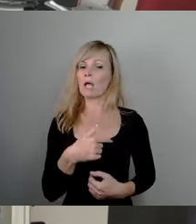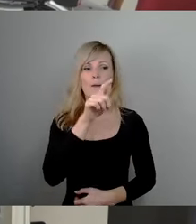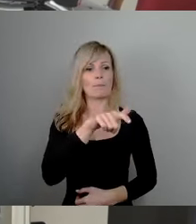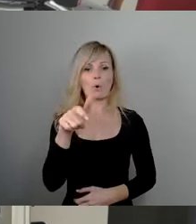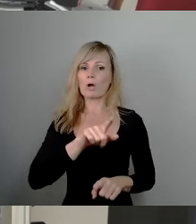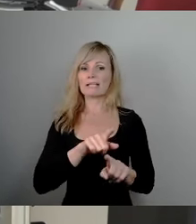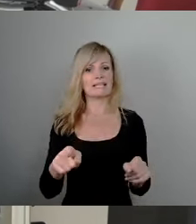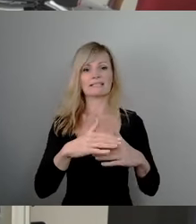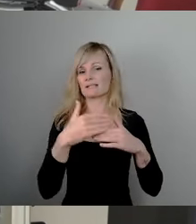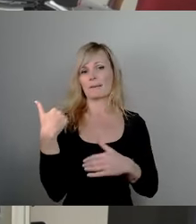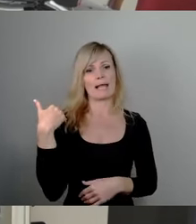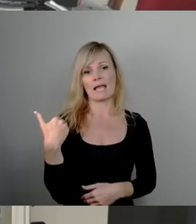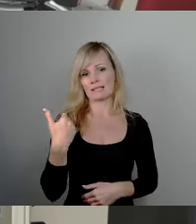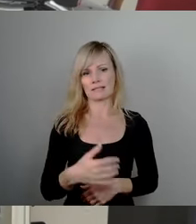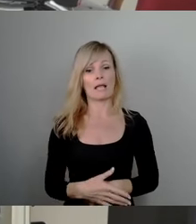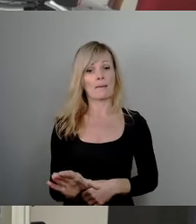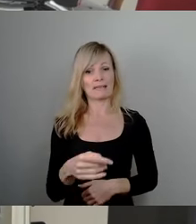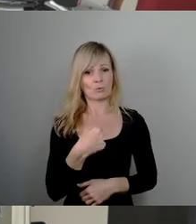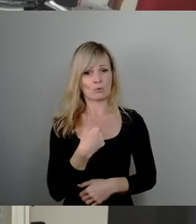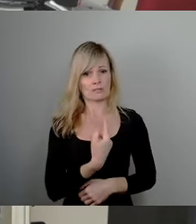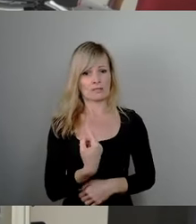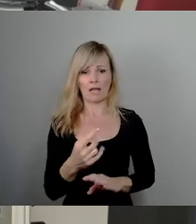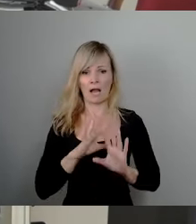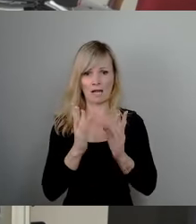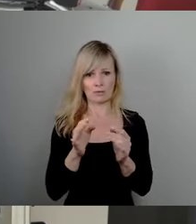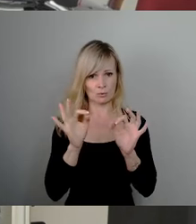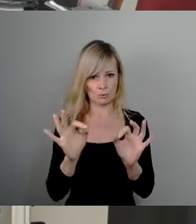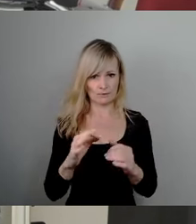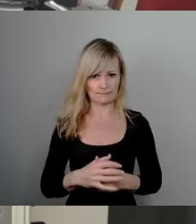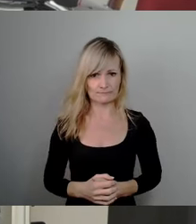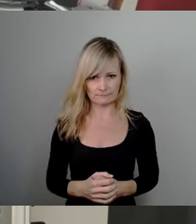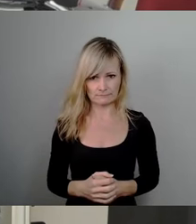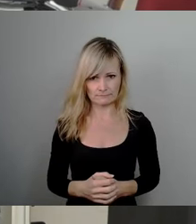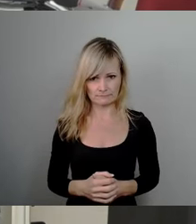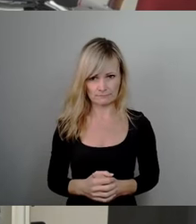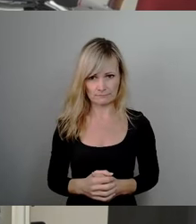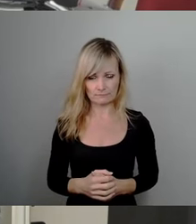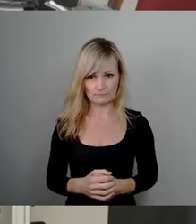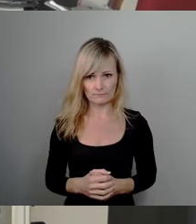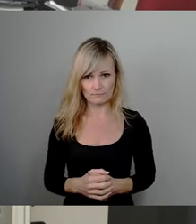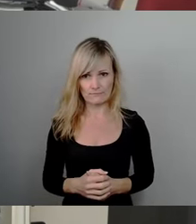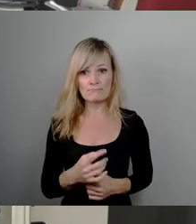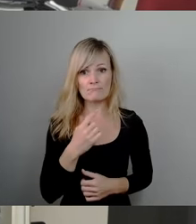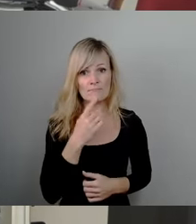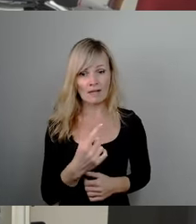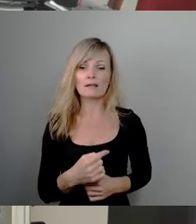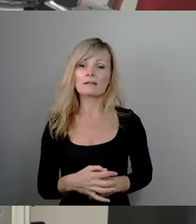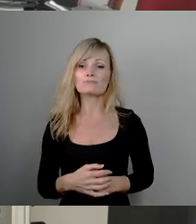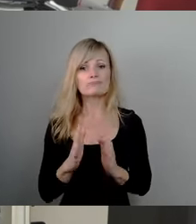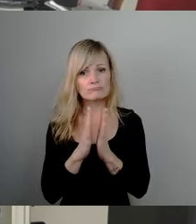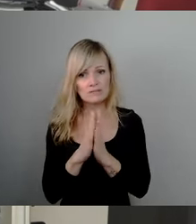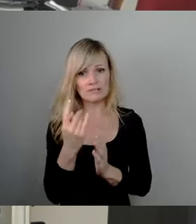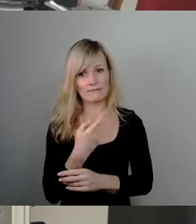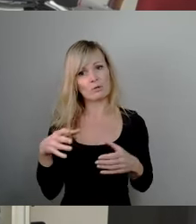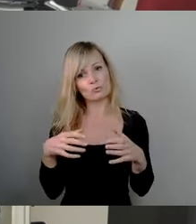da wird alles gut. Da sage ich nur, bitte lassen Sie uns wieder miteinander reden, wenn es darum geht,